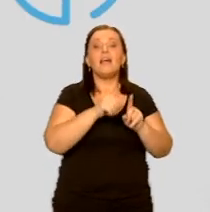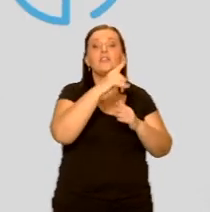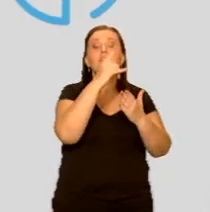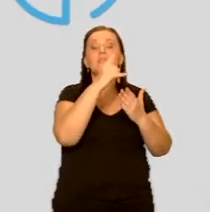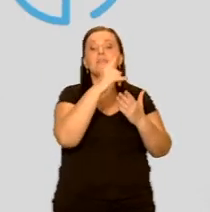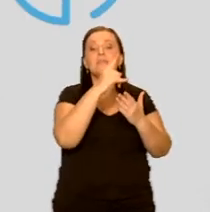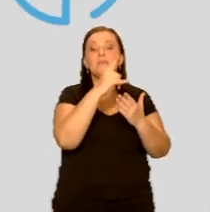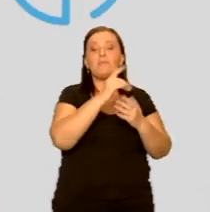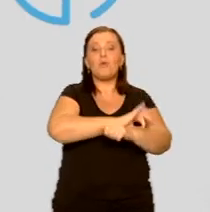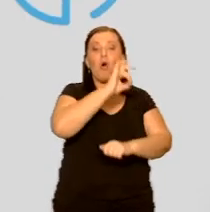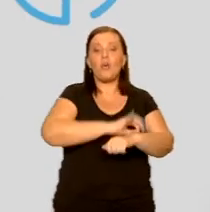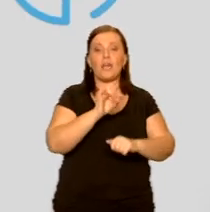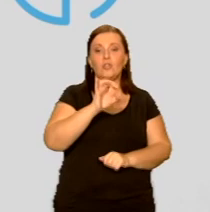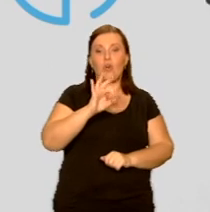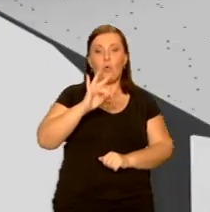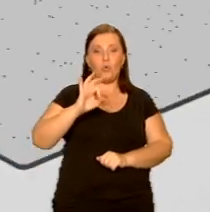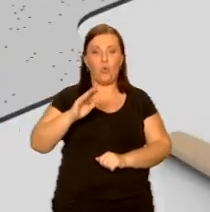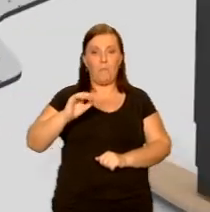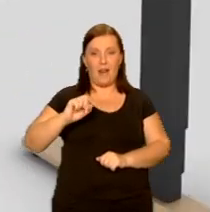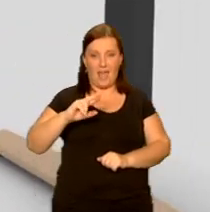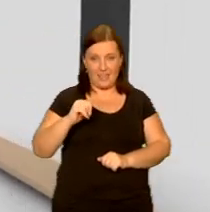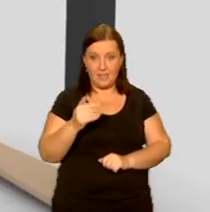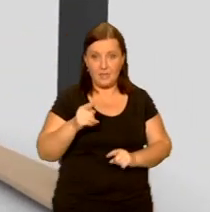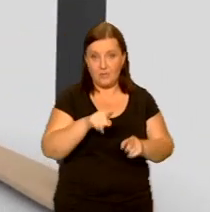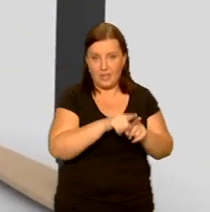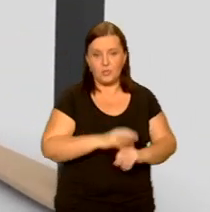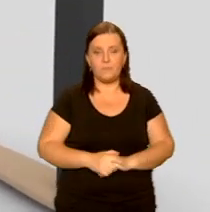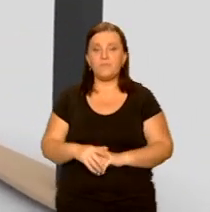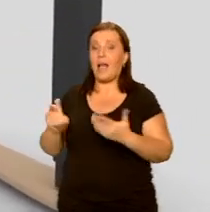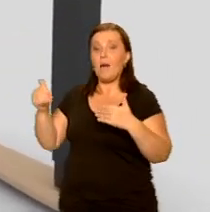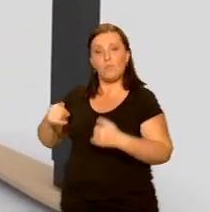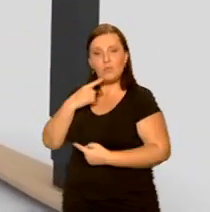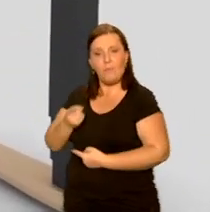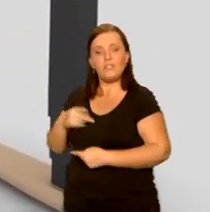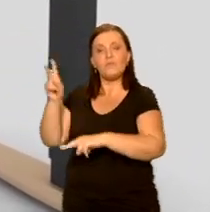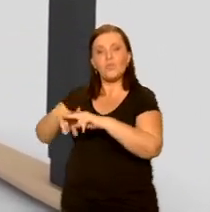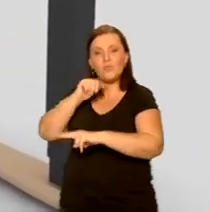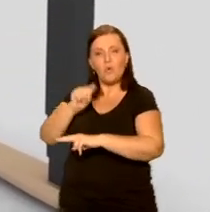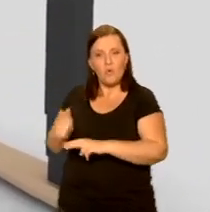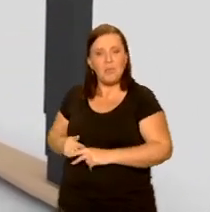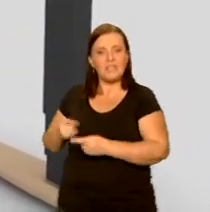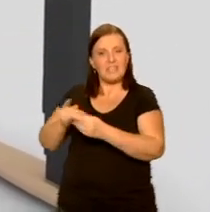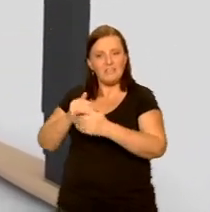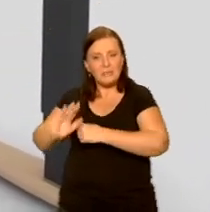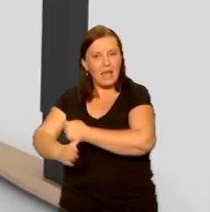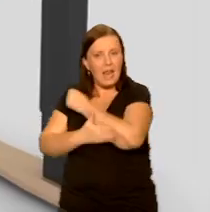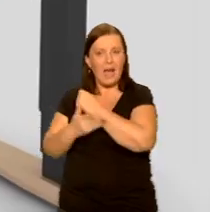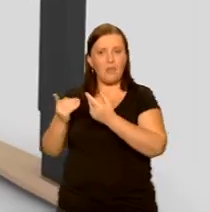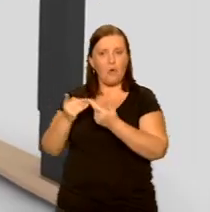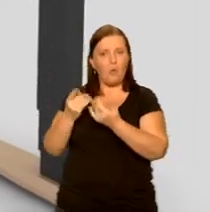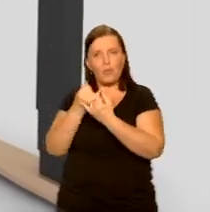GoToBrand z PARP-u. Czyli można powiedzieć, że fundusze europejskie na wielu etapach stwierają opracowania,